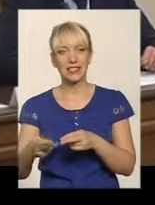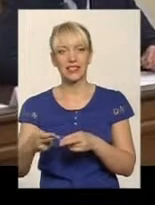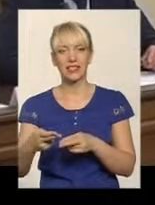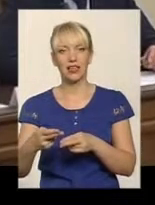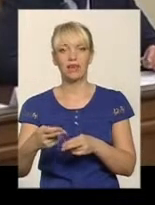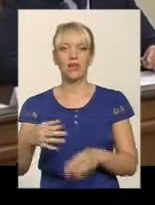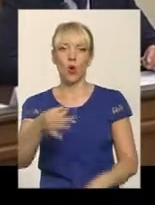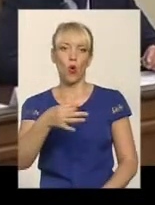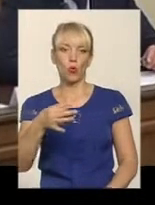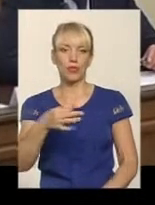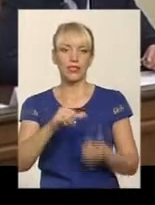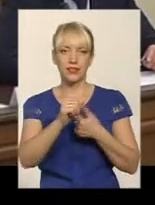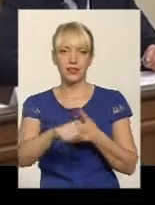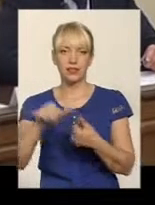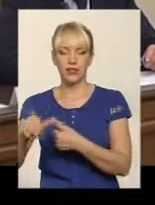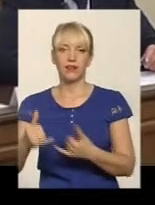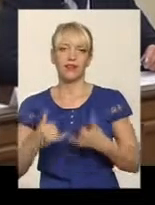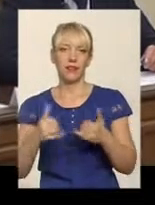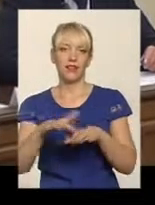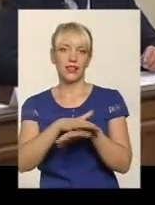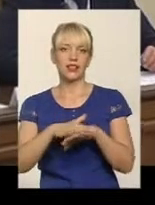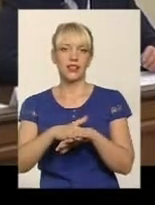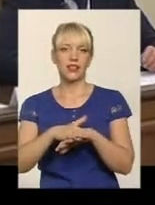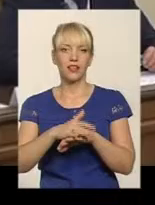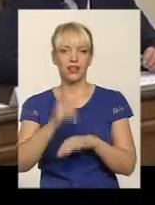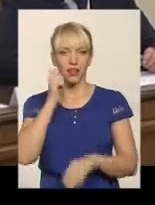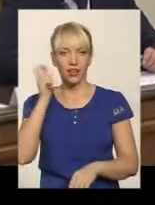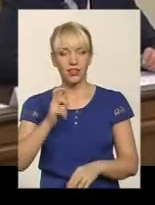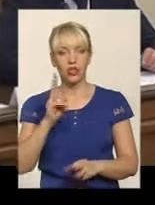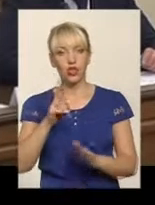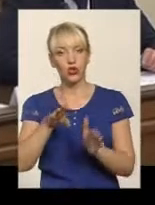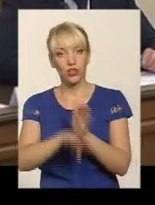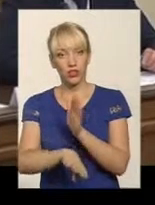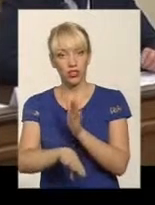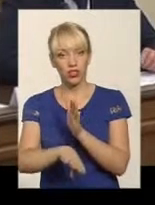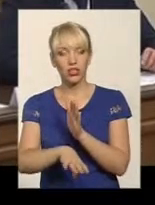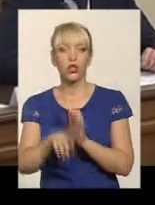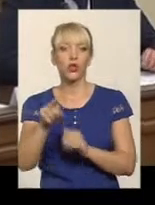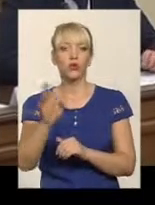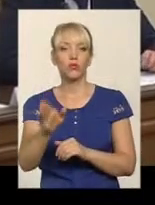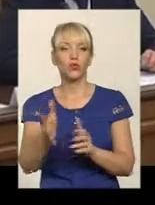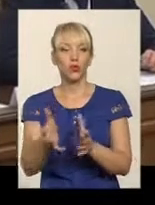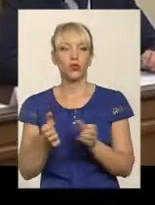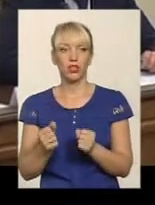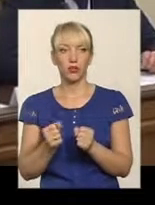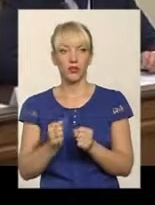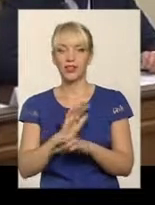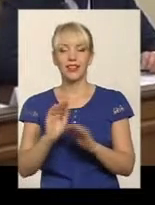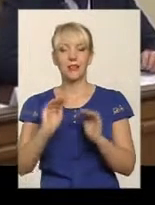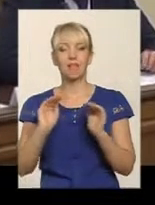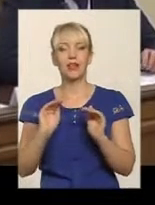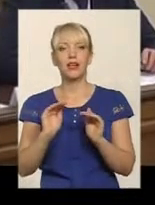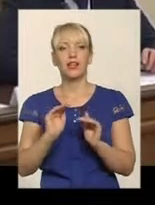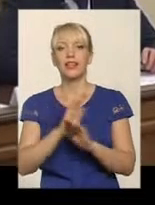розрізі області для населення країни. Хто гірший, буде отримувати не тільки менші